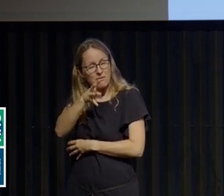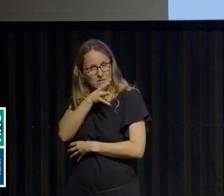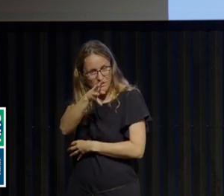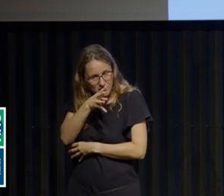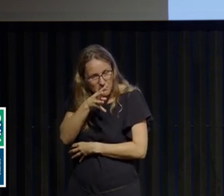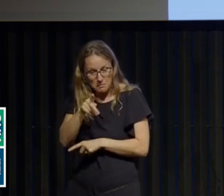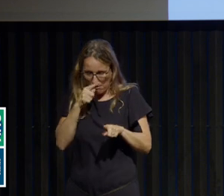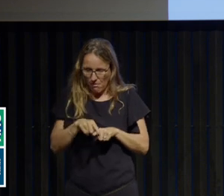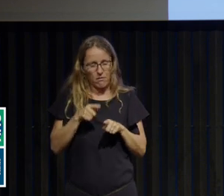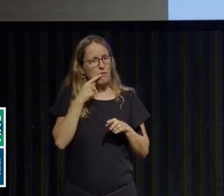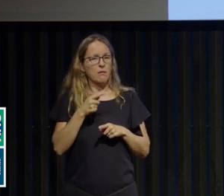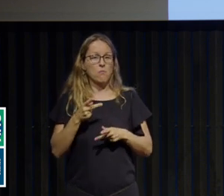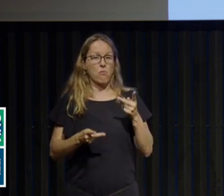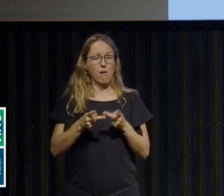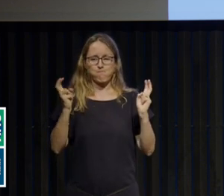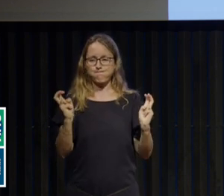à une perte de poids.